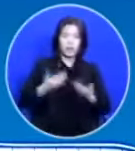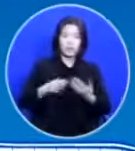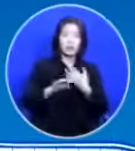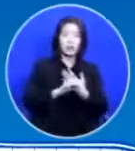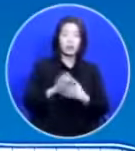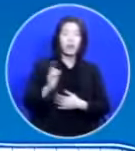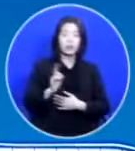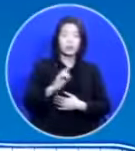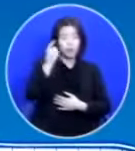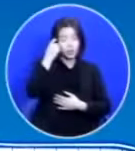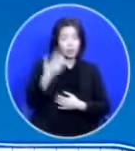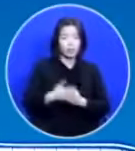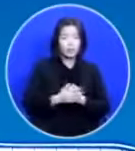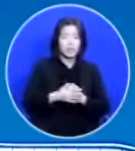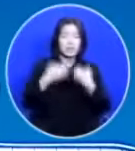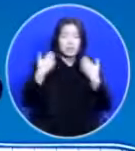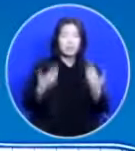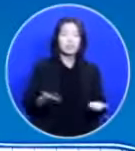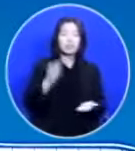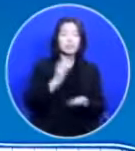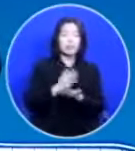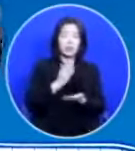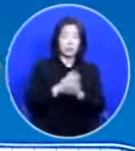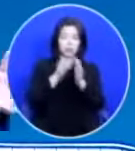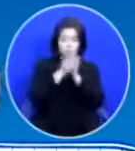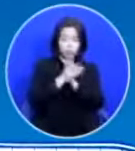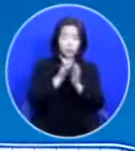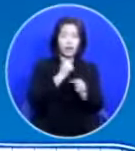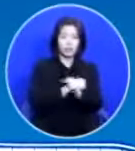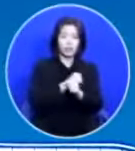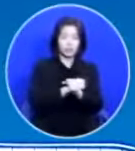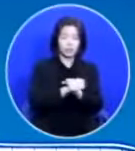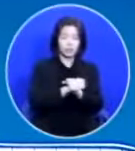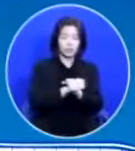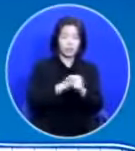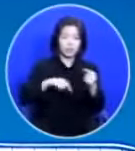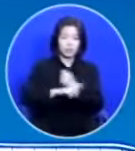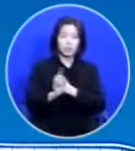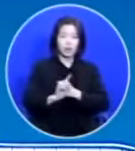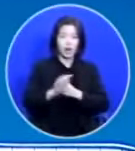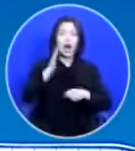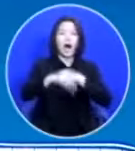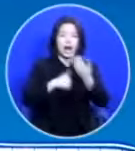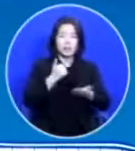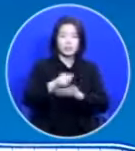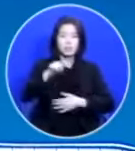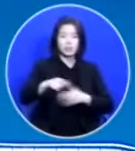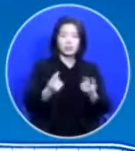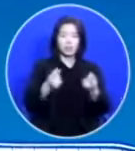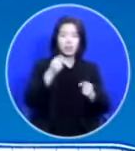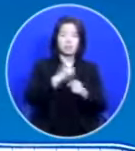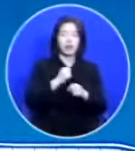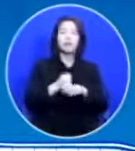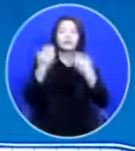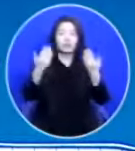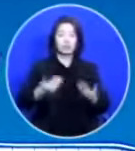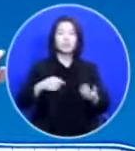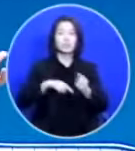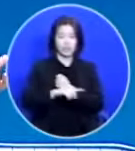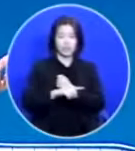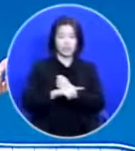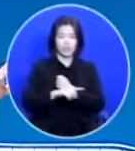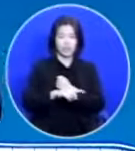쉬지 말고 기도하라는 것은 하나님이 그렇게 해주시겠다는 뜻이구나 하나님이 그렇게